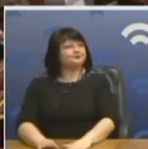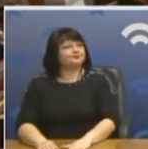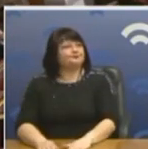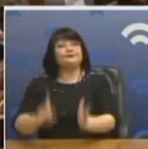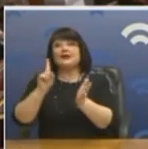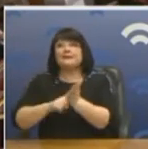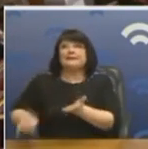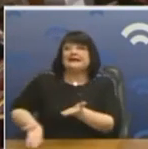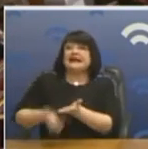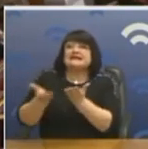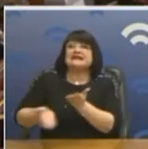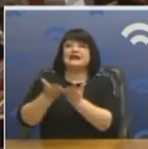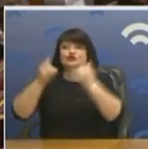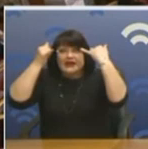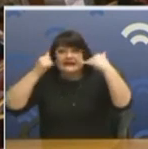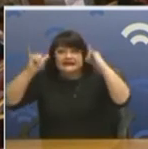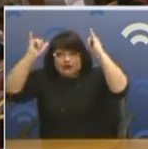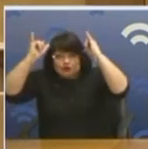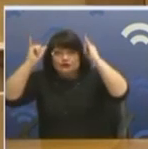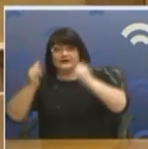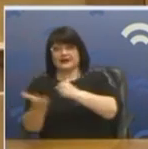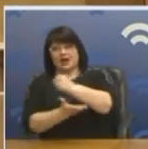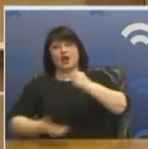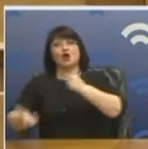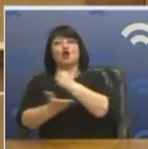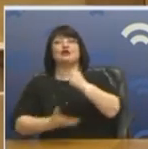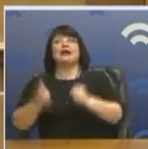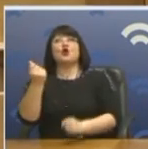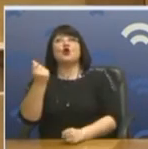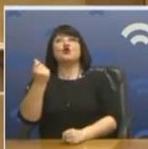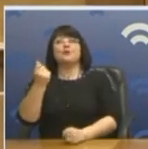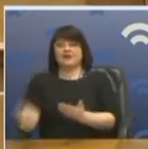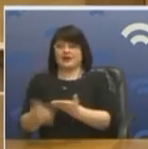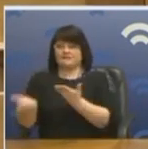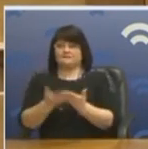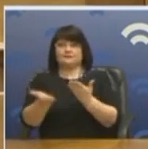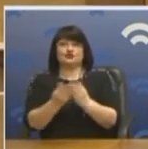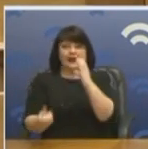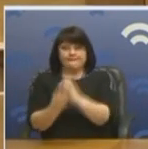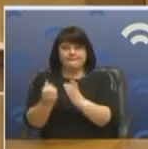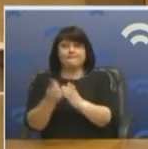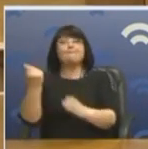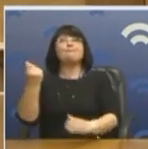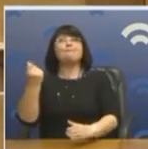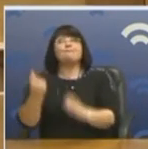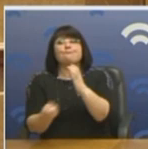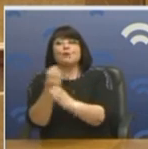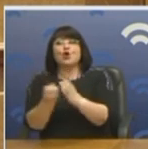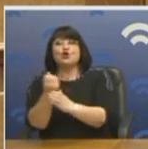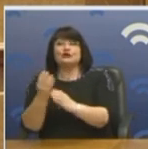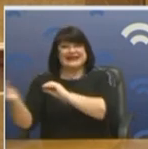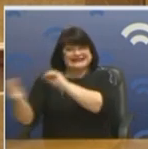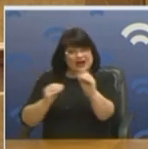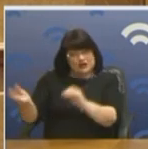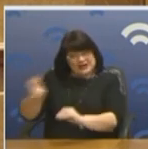στηρίξουμε την κτηνοτροφική οικονομία και αγροτική οικονομία για να παράγουμε πλούτο. Για να έχουμε προϊόντα. Δεν κάνουμε εισαγωγές είπατε.